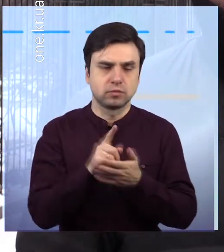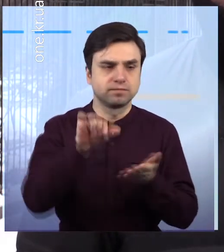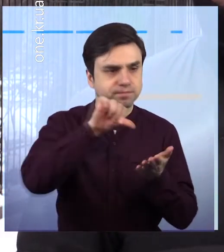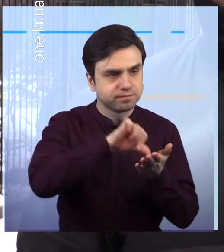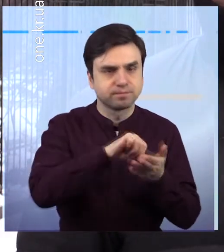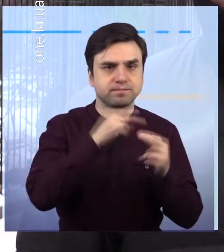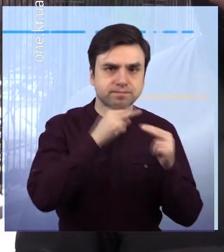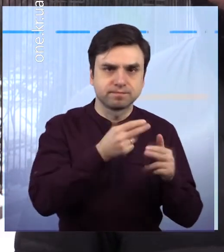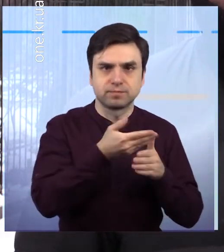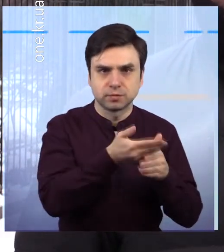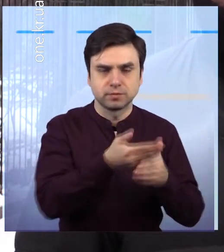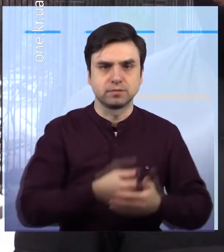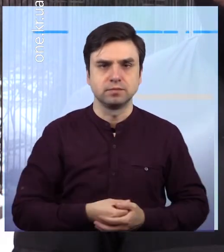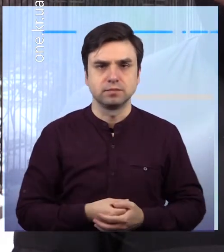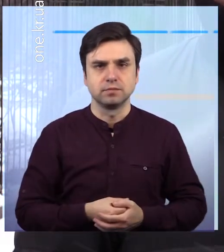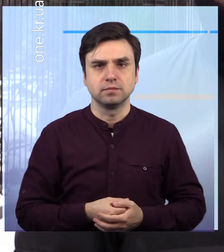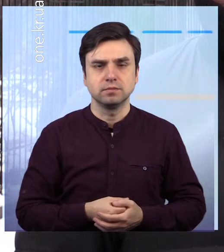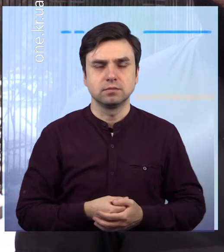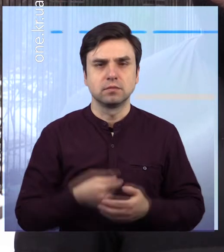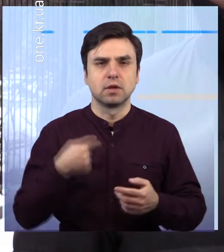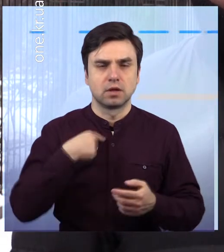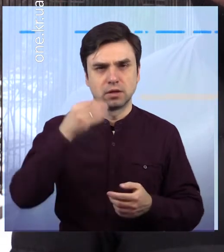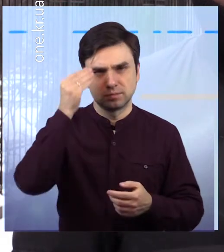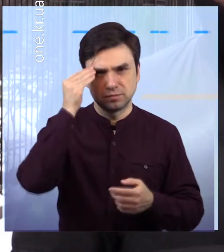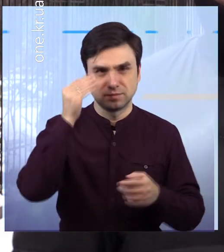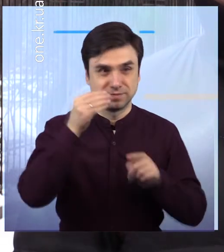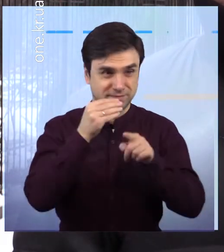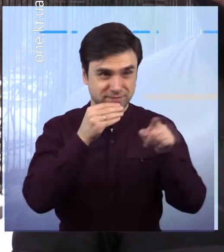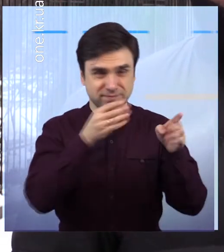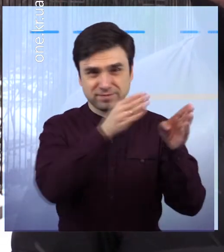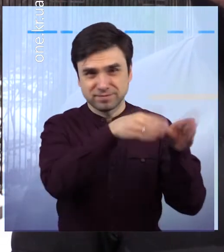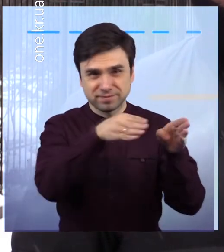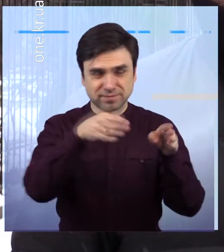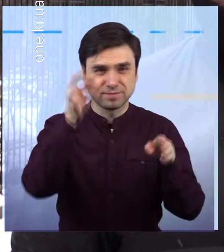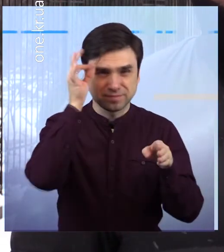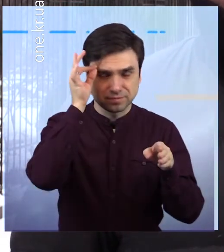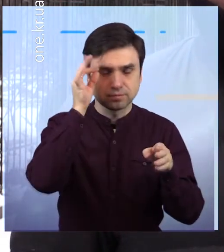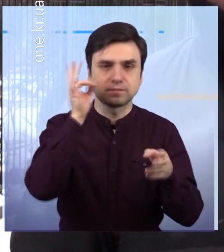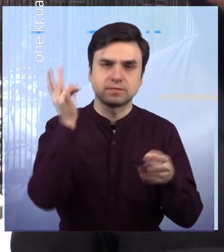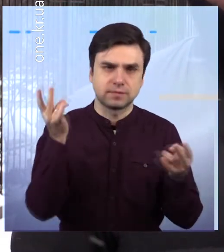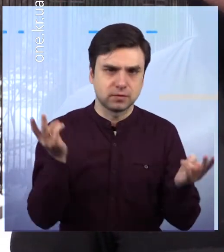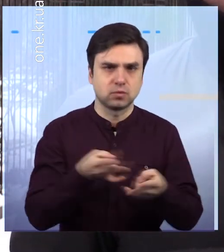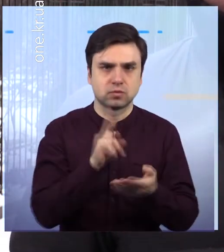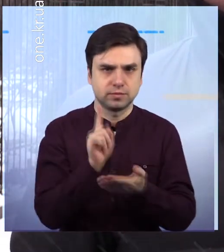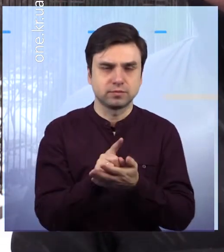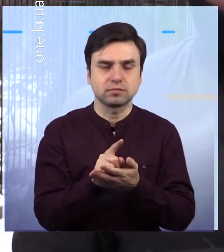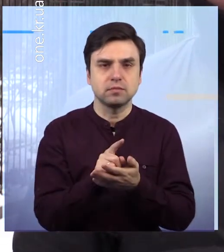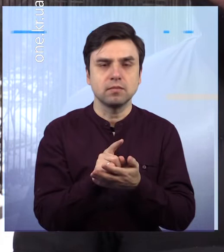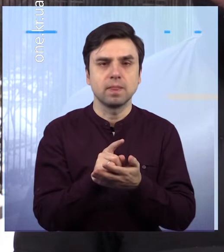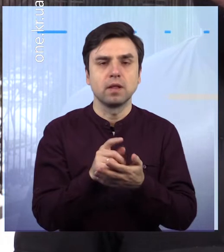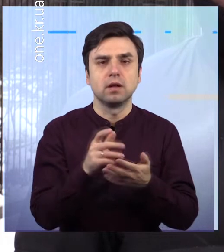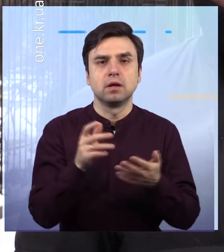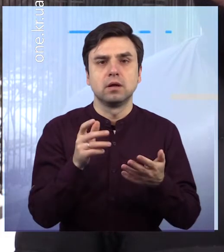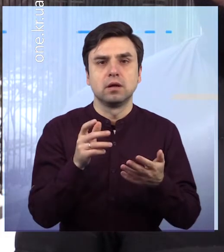таке Ауган, що таке Чернобыль, що така велика війна, яка була в 41-45 годах. Тому цю пам'ять треба чтити. І ми традиційно